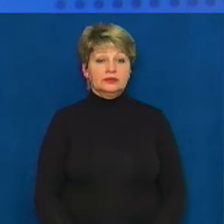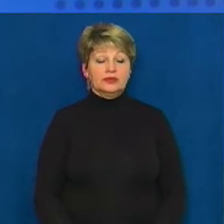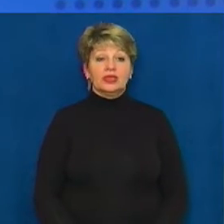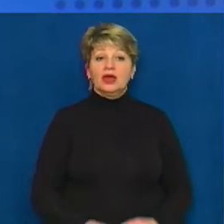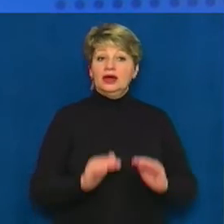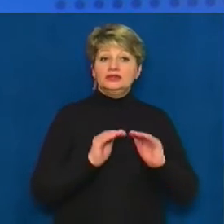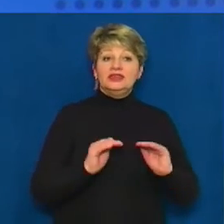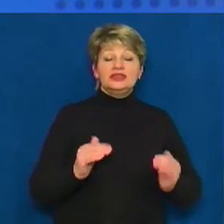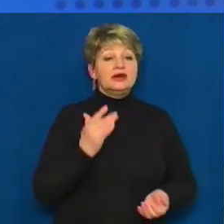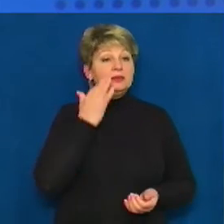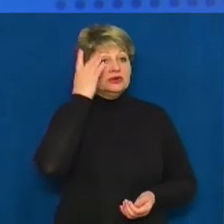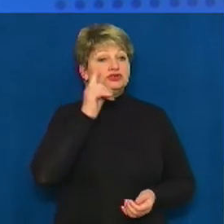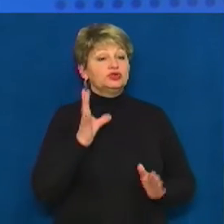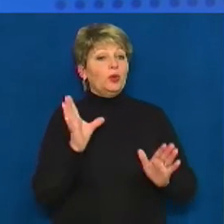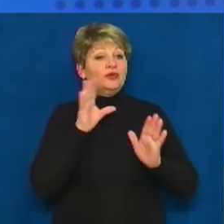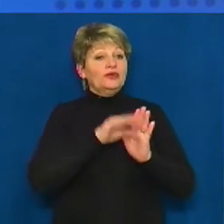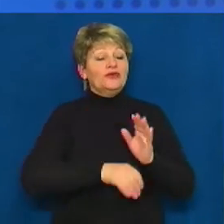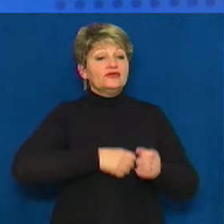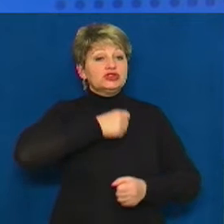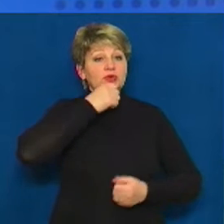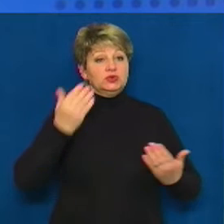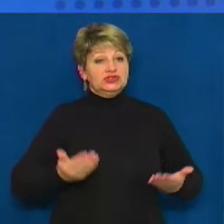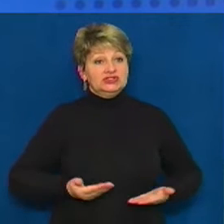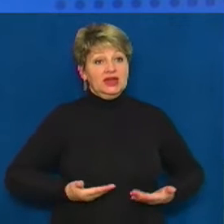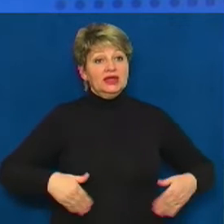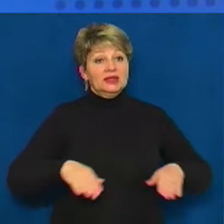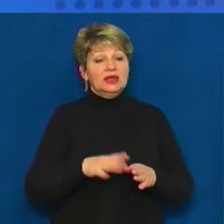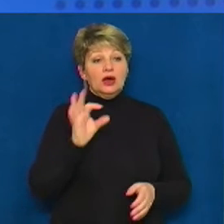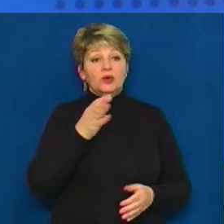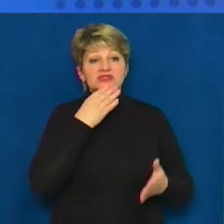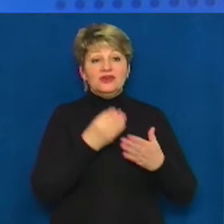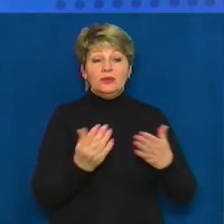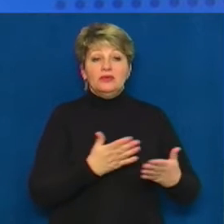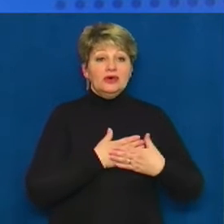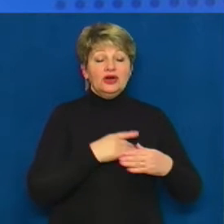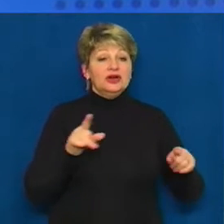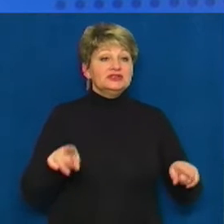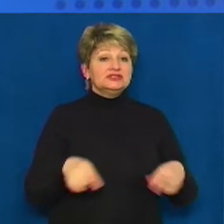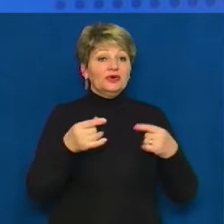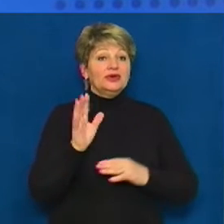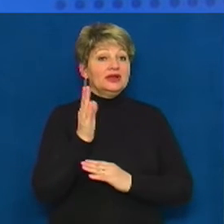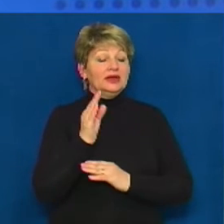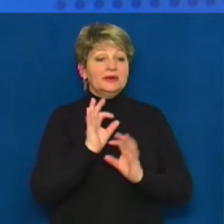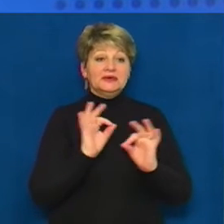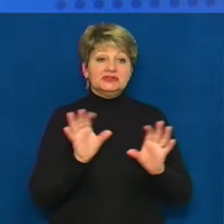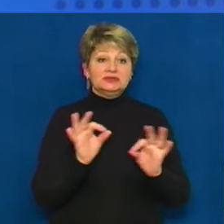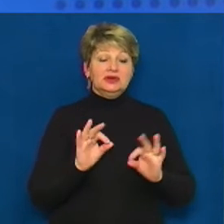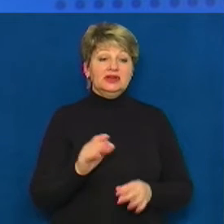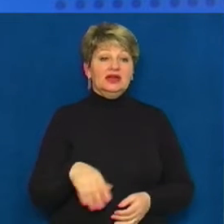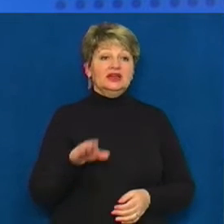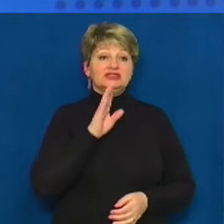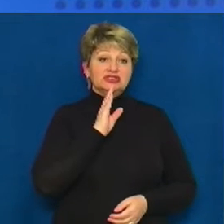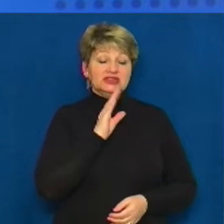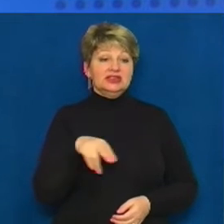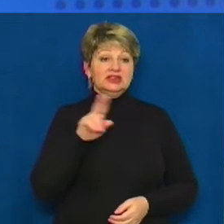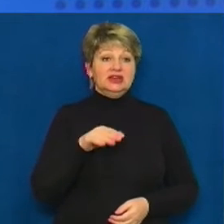Дитяча мрія, що втілилася у дорослому житті. Так, про своє хобі, створення ляльок, розповідає черкащанка Дар'я Жук. У